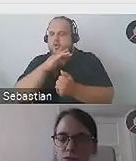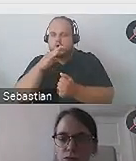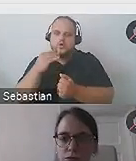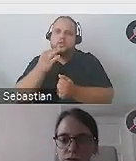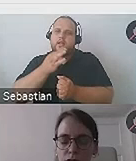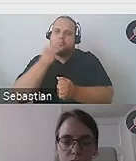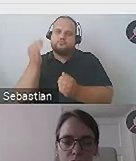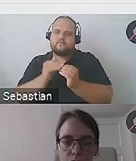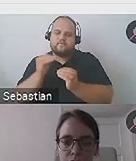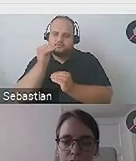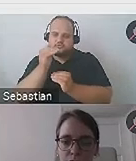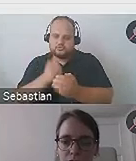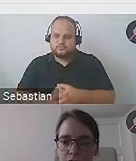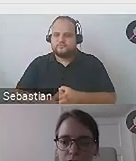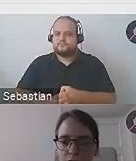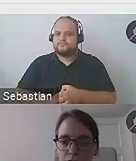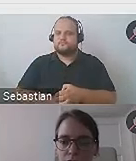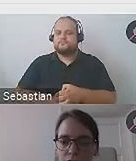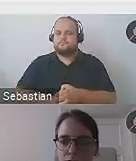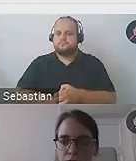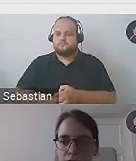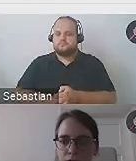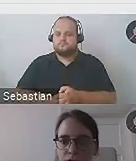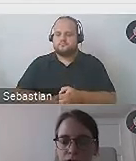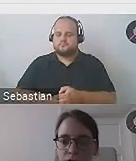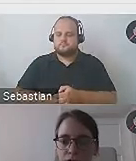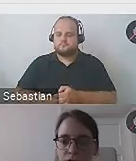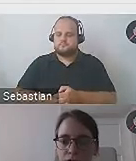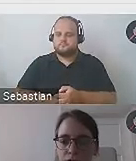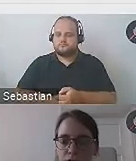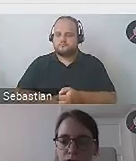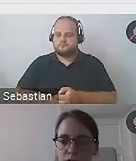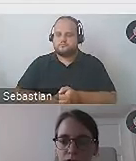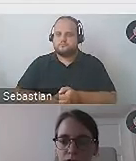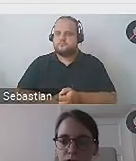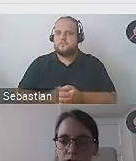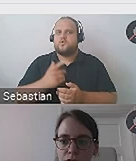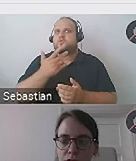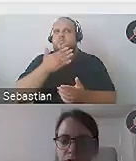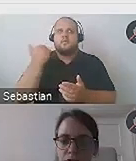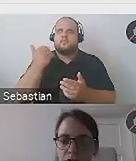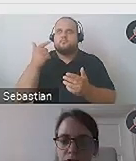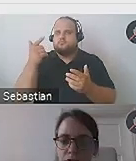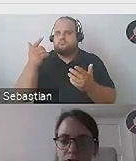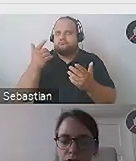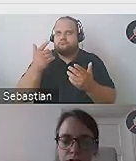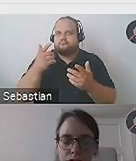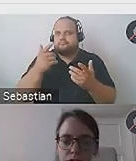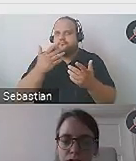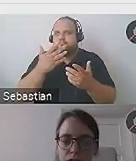wyższy kontrast, więc jest wtedy łatwiej. Ale to nie znaczy, że nie da się skomponować skontrastowanego